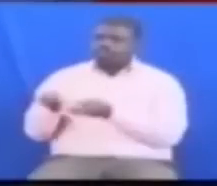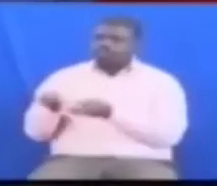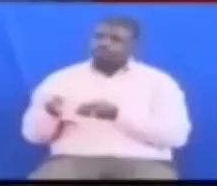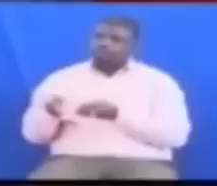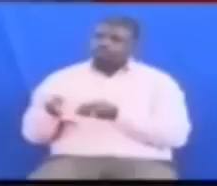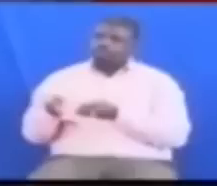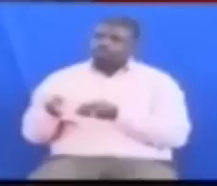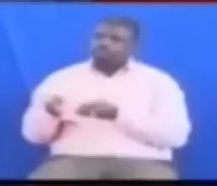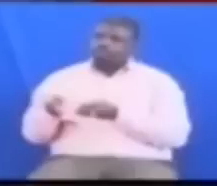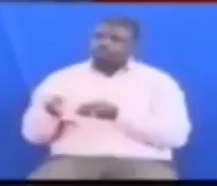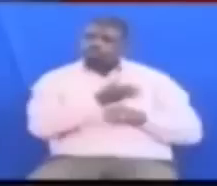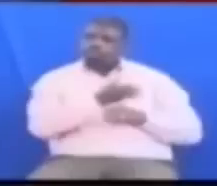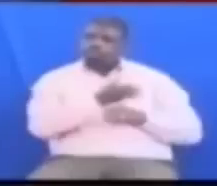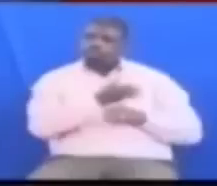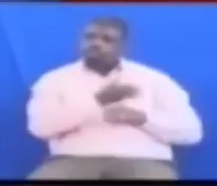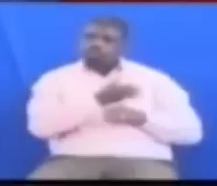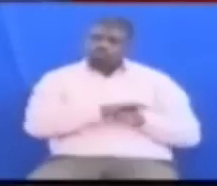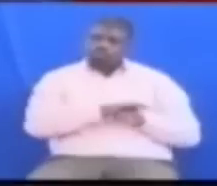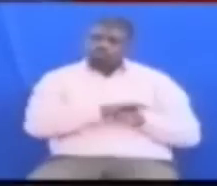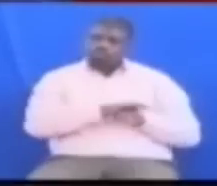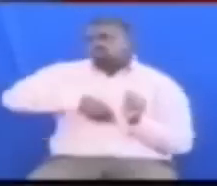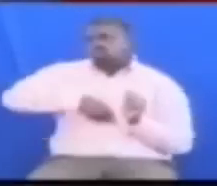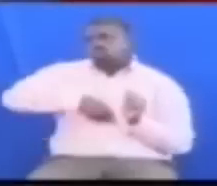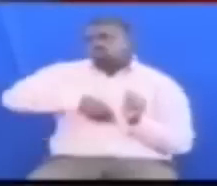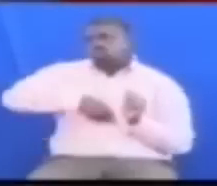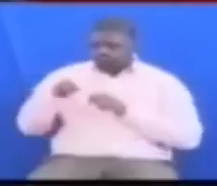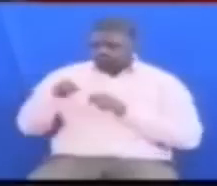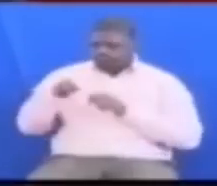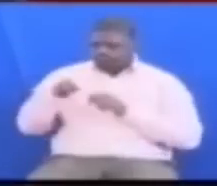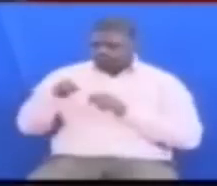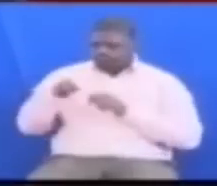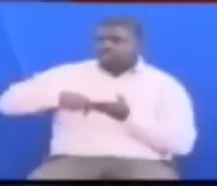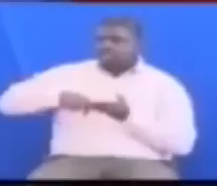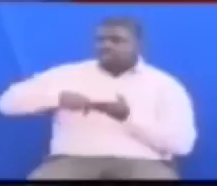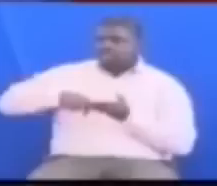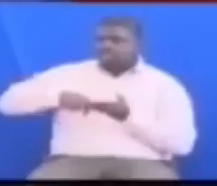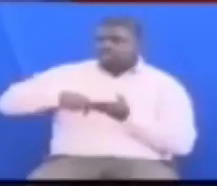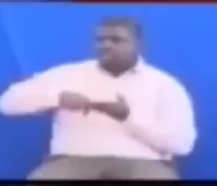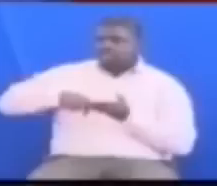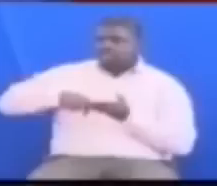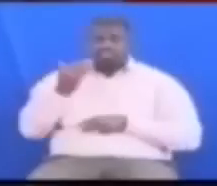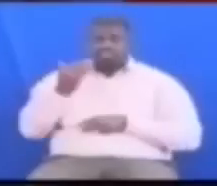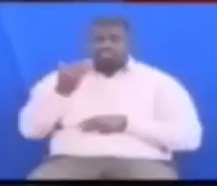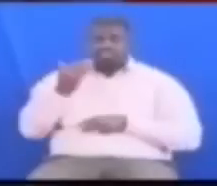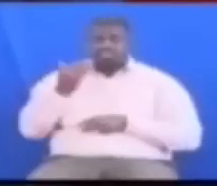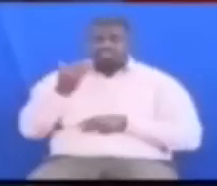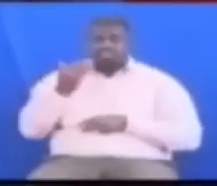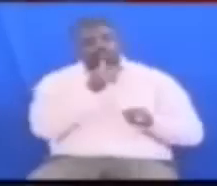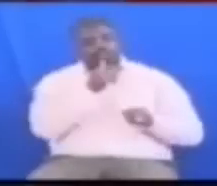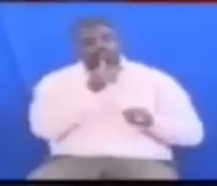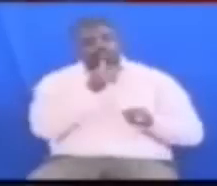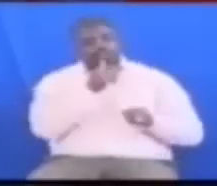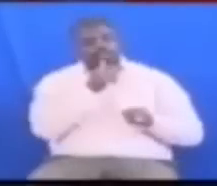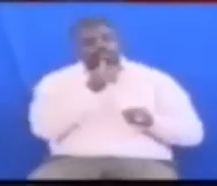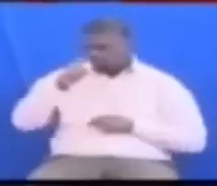wakujenga mtuwambini mtuwara mjini Mikataba hake umesainiwa Kimazingara, mazingara tunaomba Wizara tamisemi, ifanya,